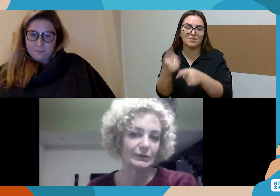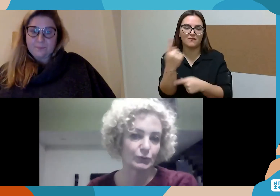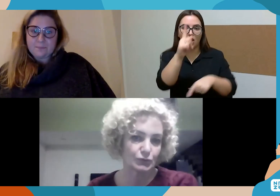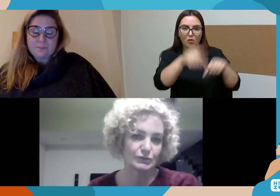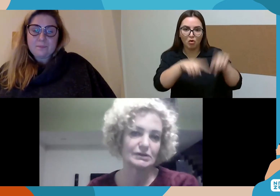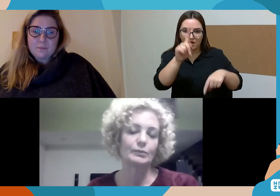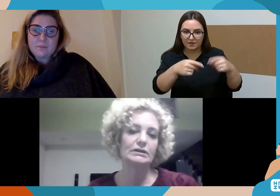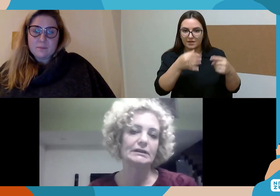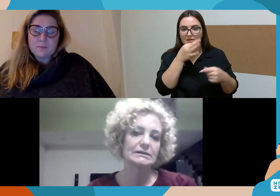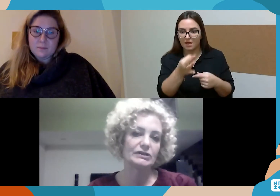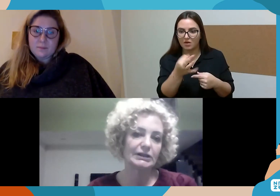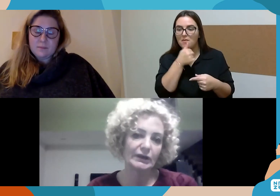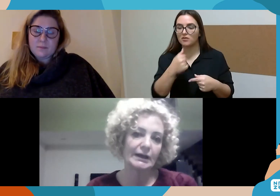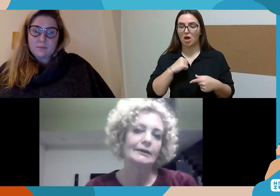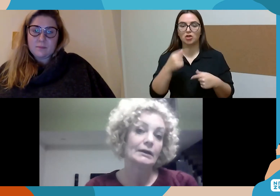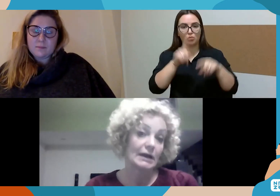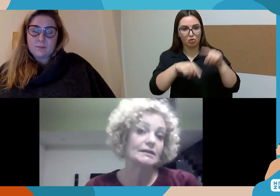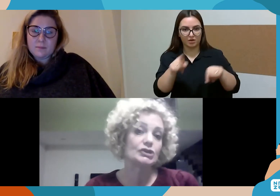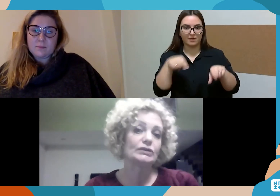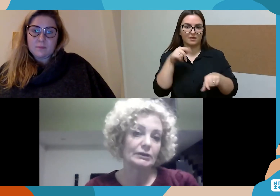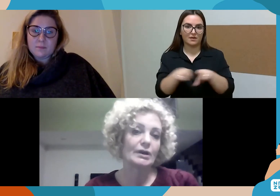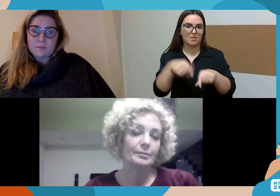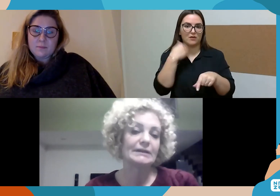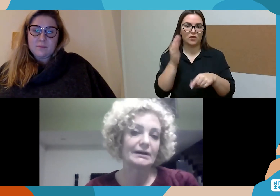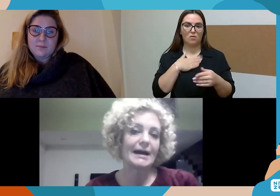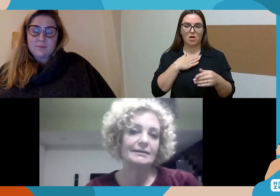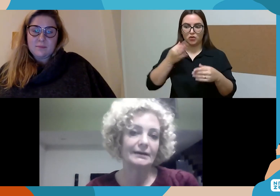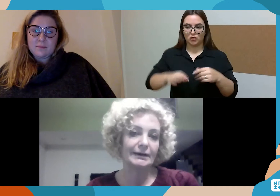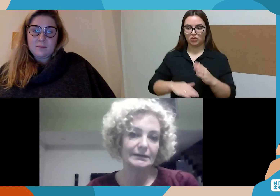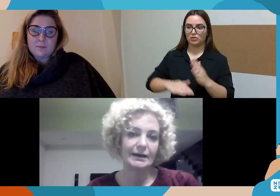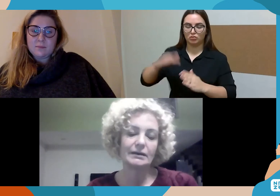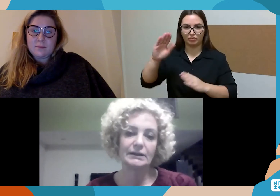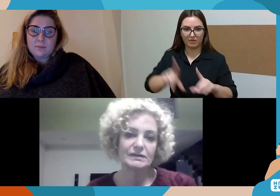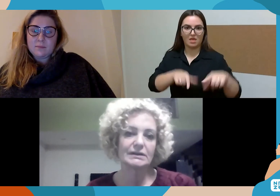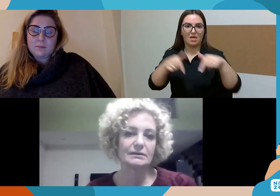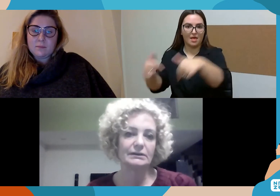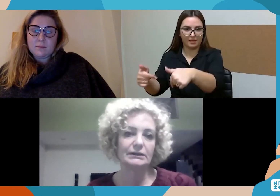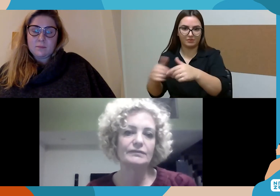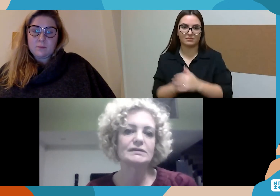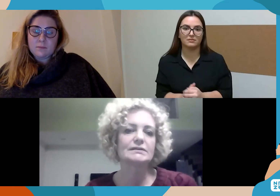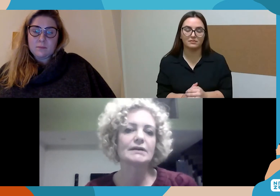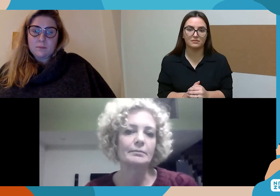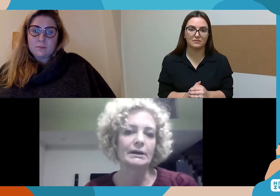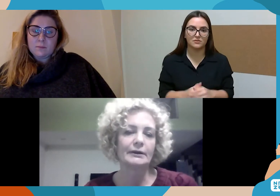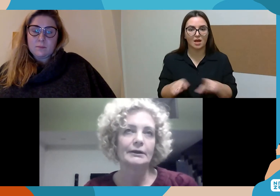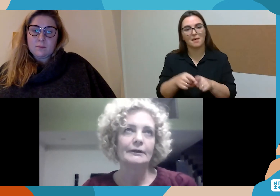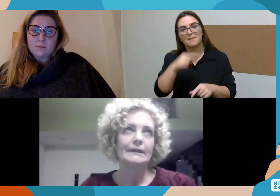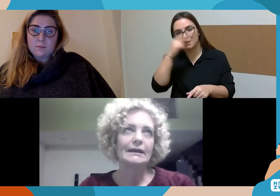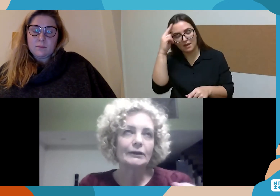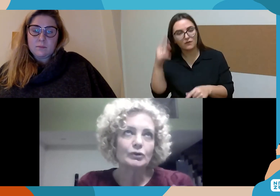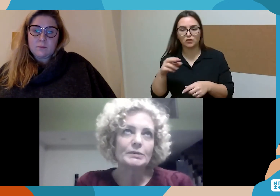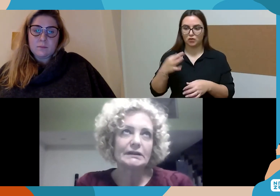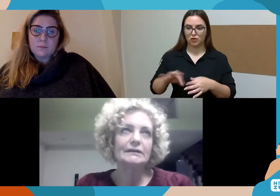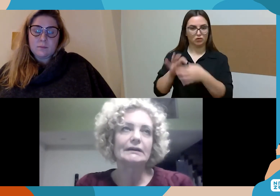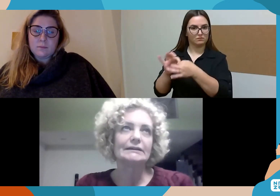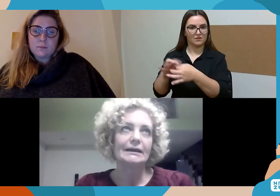ir dabar jau sunus yra politikas. Bet šita tokia, aš sakyčiau, tai yra tokia patriarhalinė gaida, jinai vis dar skamba. Tai